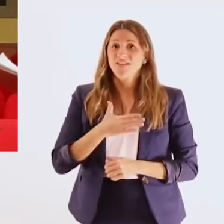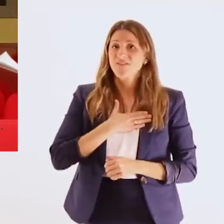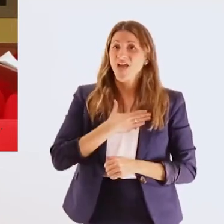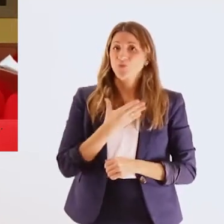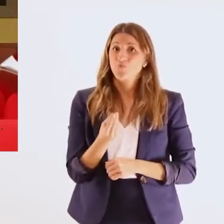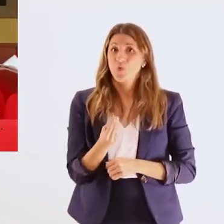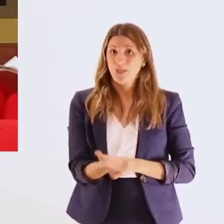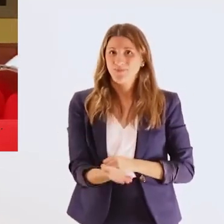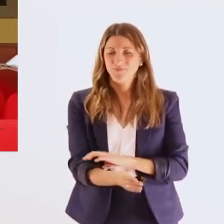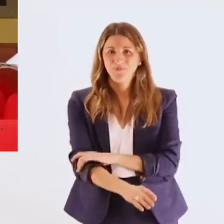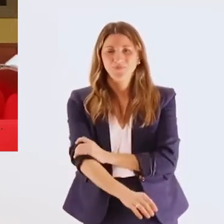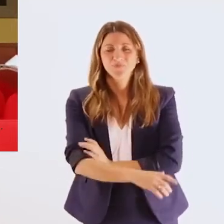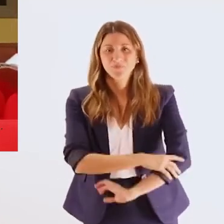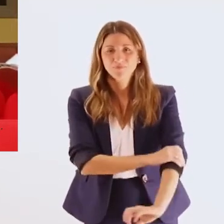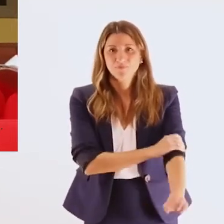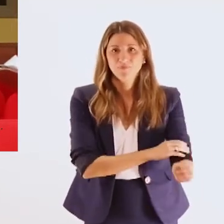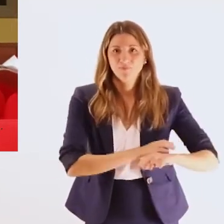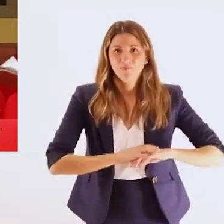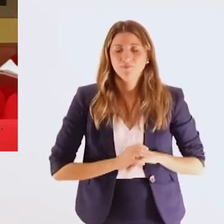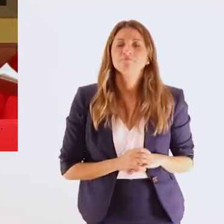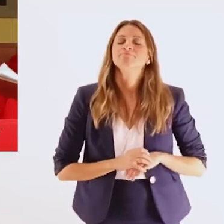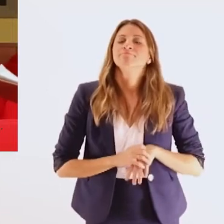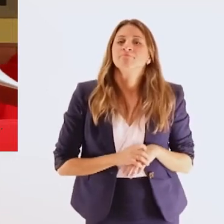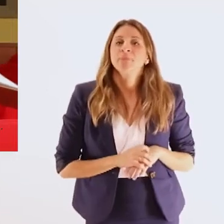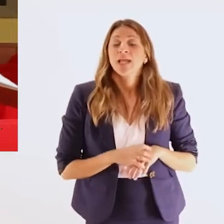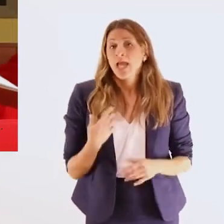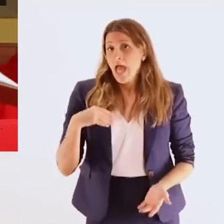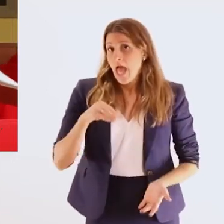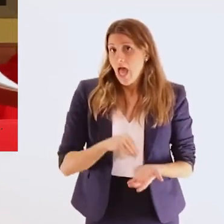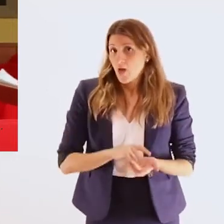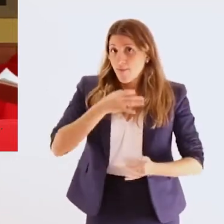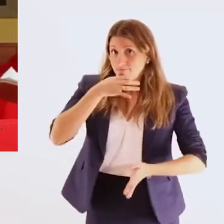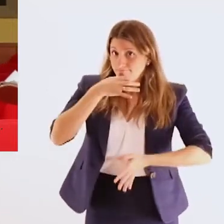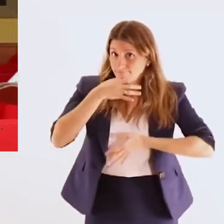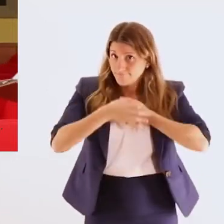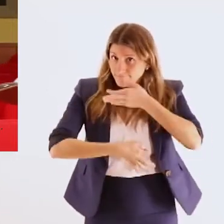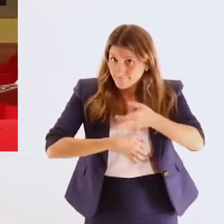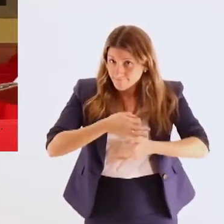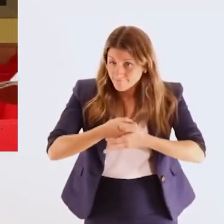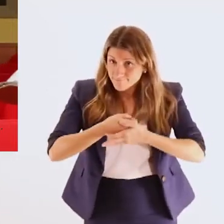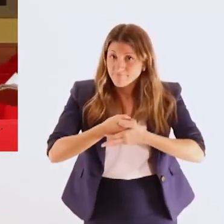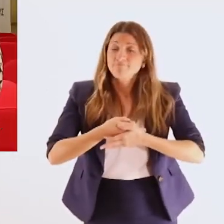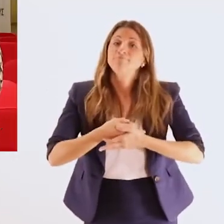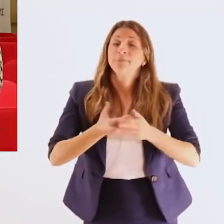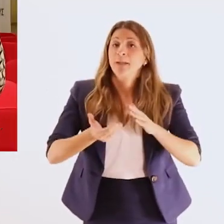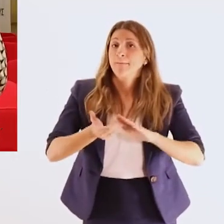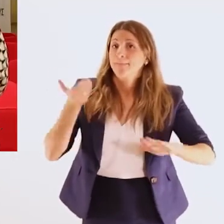χρησιμοποιήσω αυτήν την λέξη στα χέρια του αναπηρικού κινήματος της χώρας